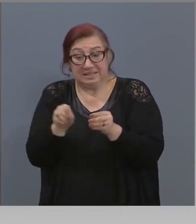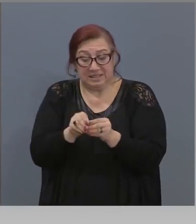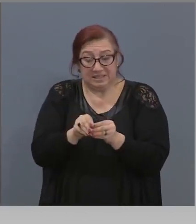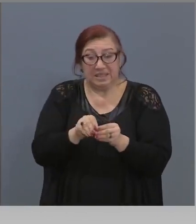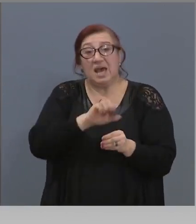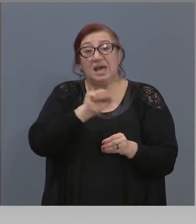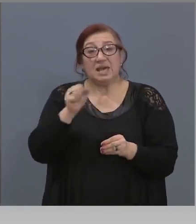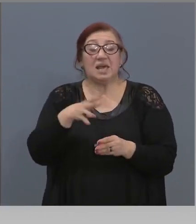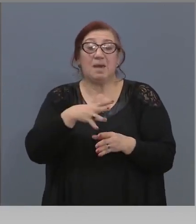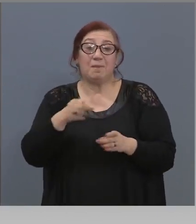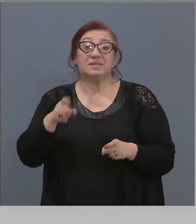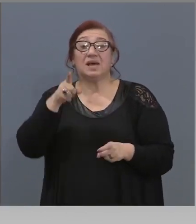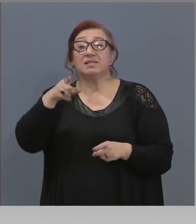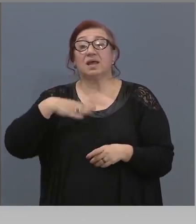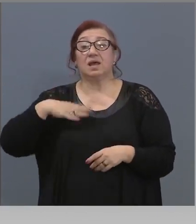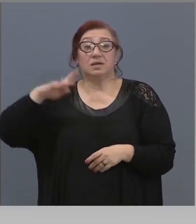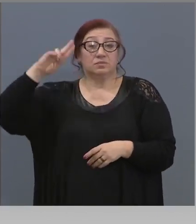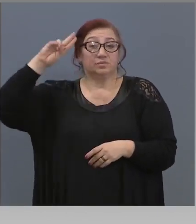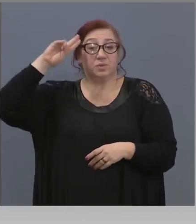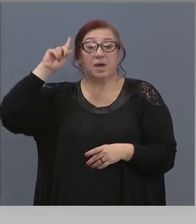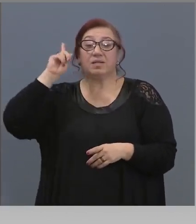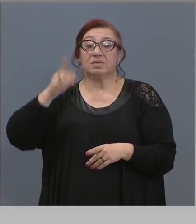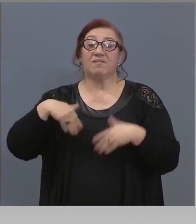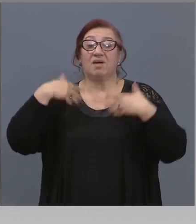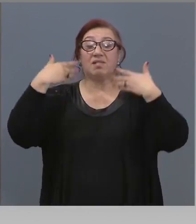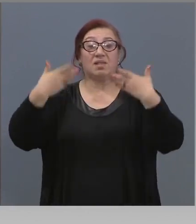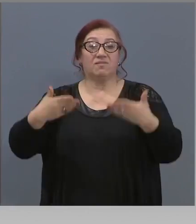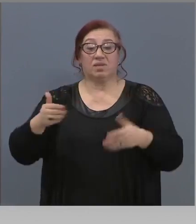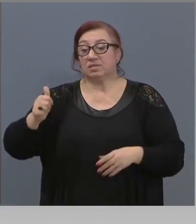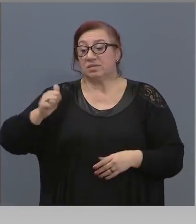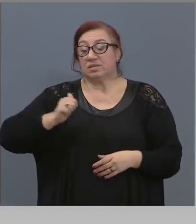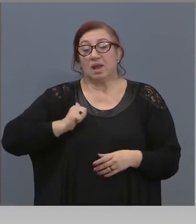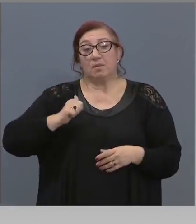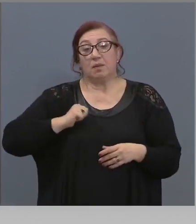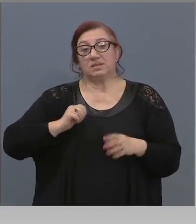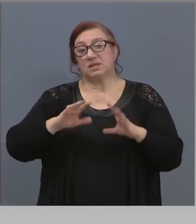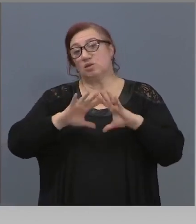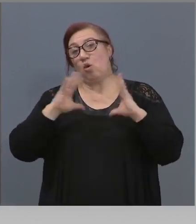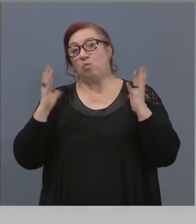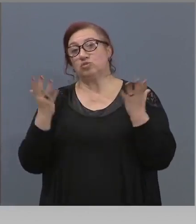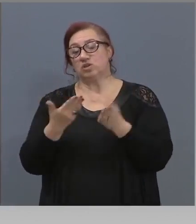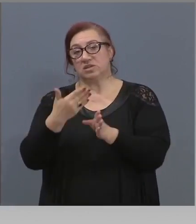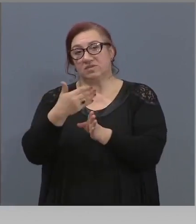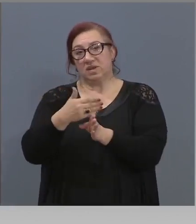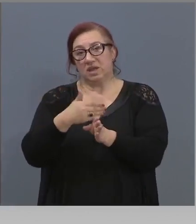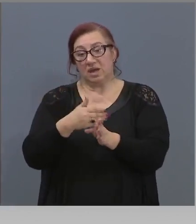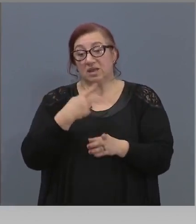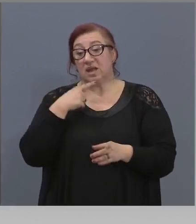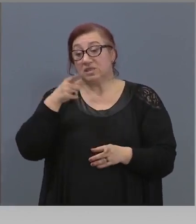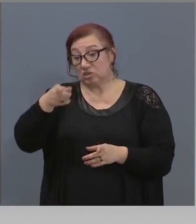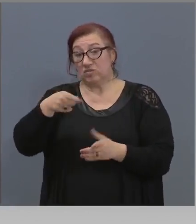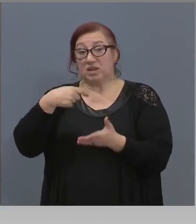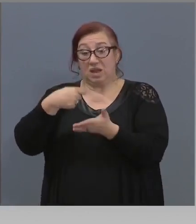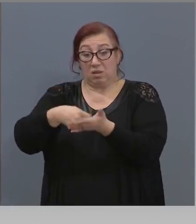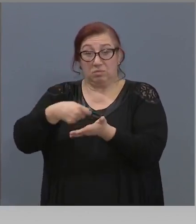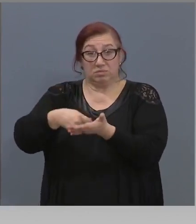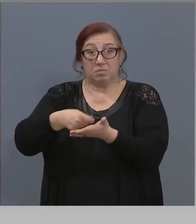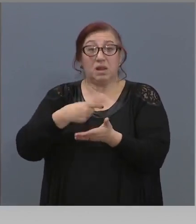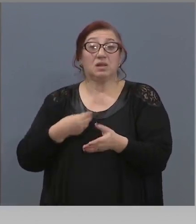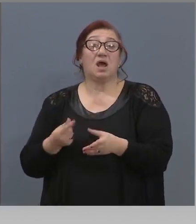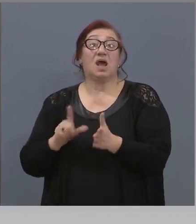трябва да са навънка за оказване на общественен ред. За опазването, за което им се заплаща изваренен труд.